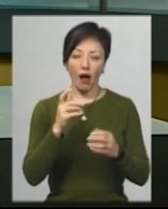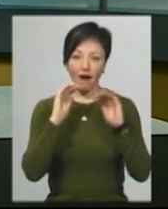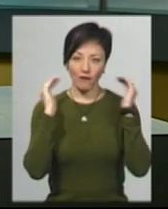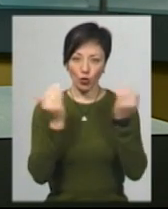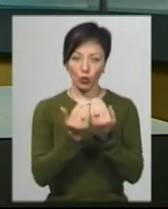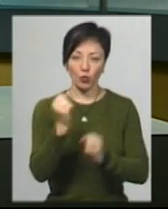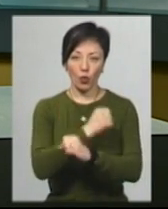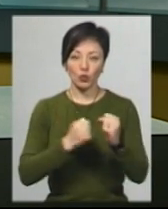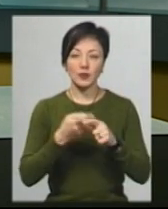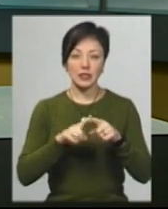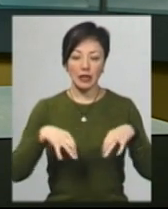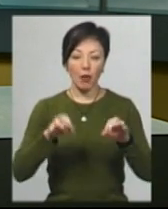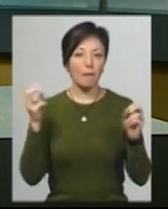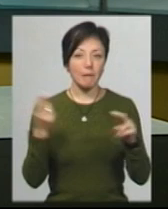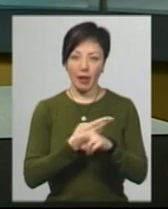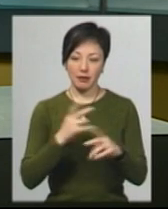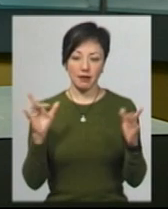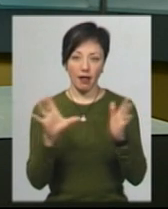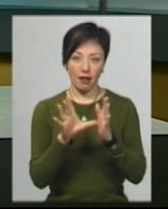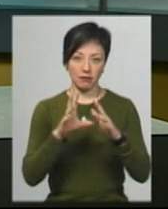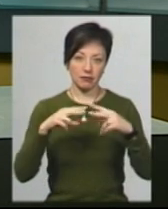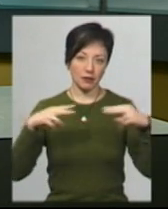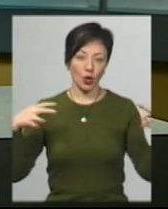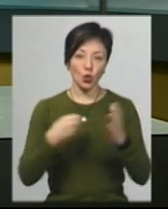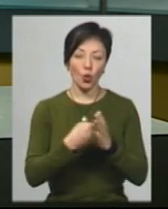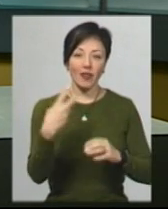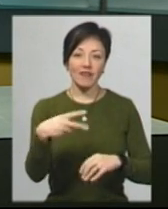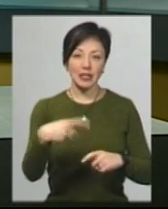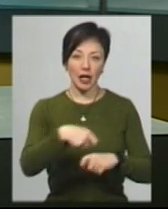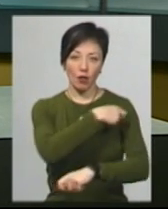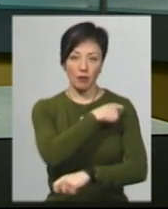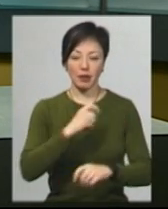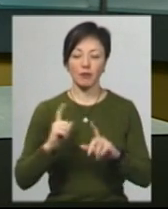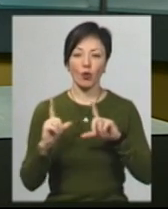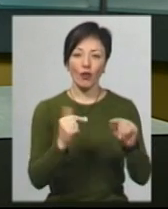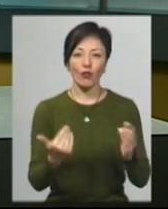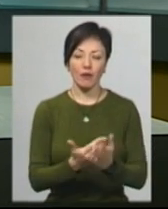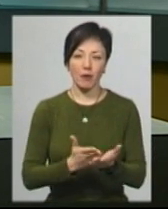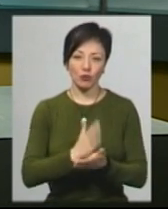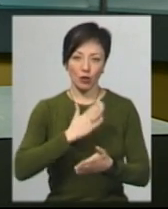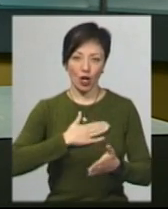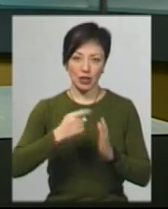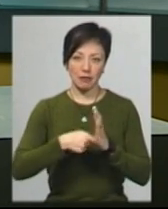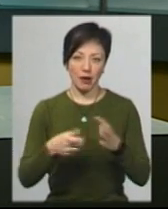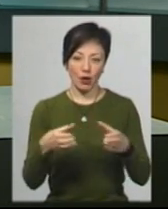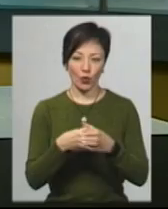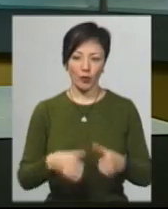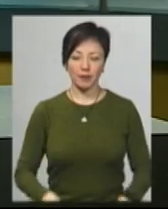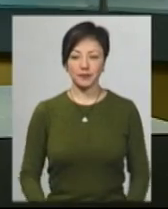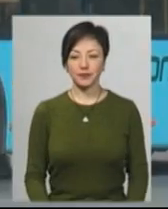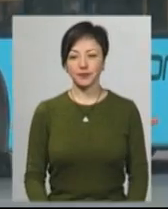Цей транспорт може їхати без тролейбусної лінії до 20 кілометрів. Проїхали з новим маршрутом і наша знімальна група.